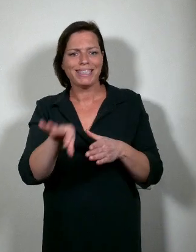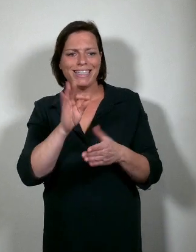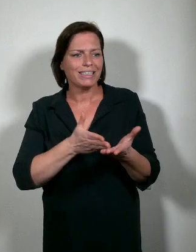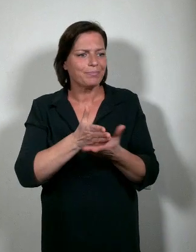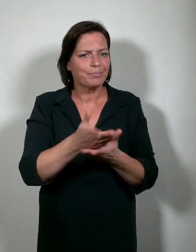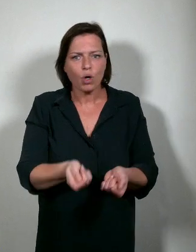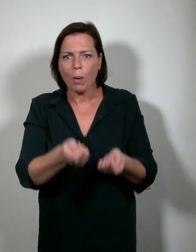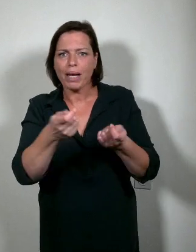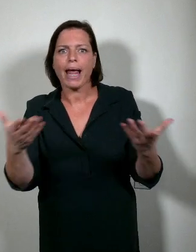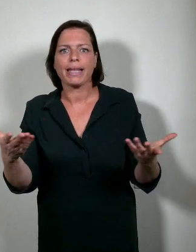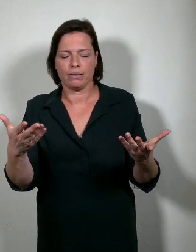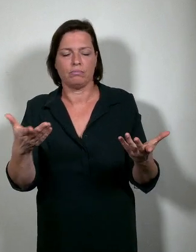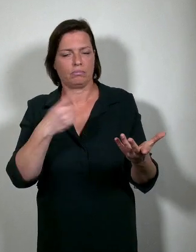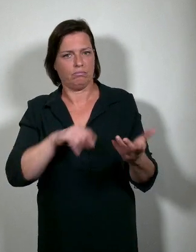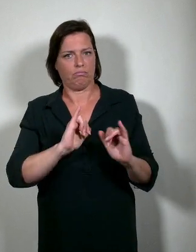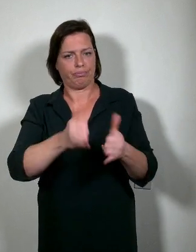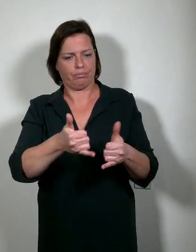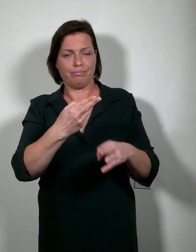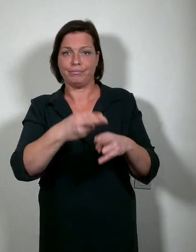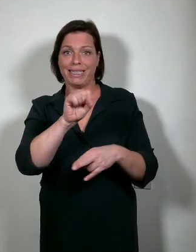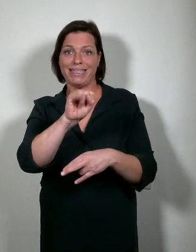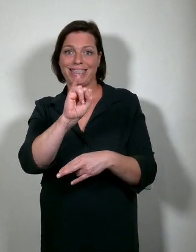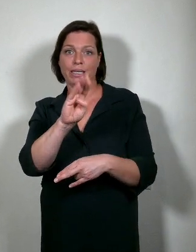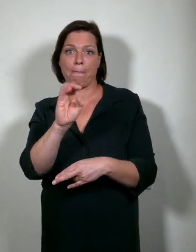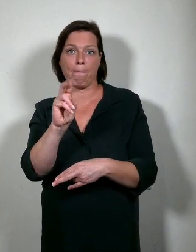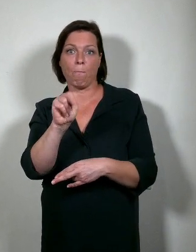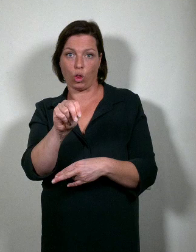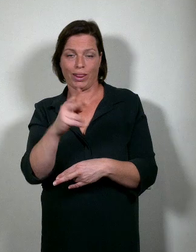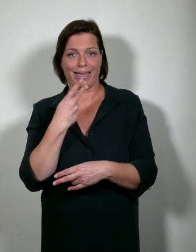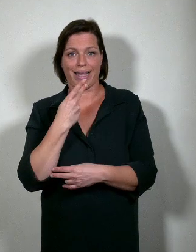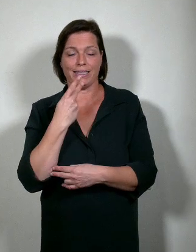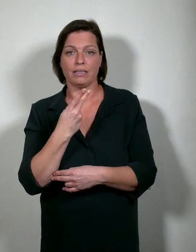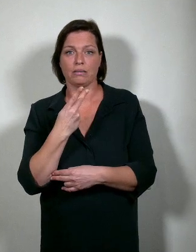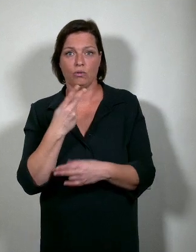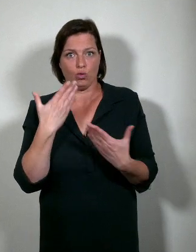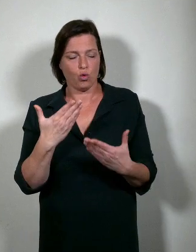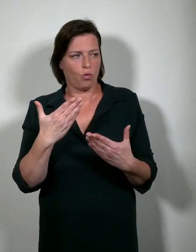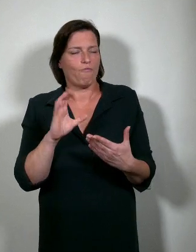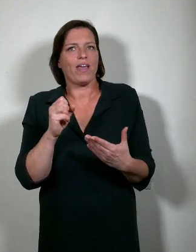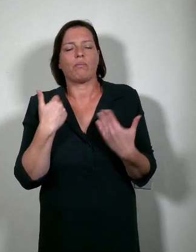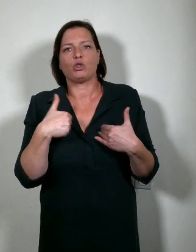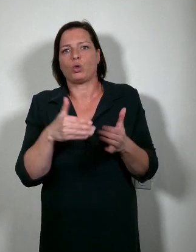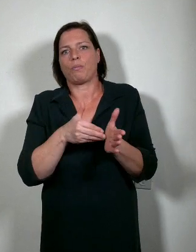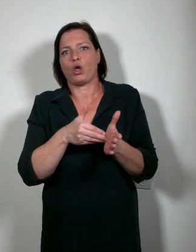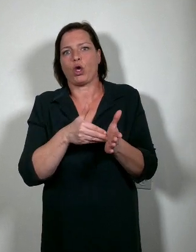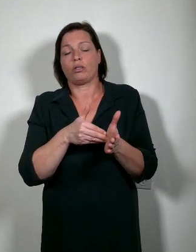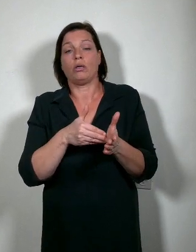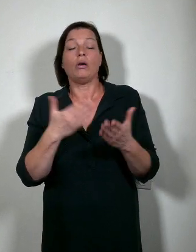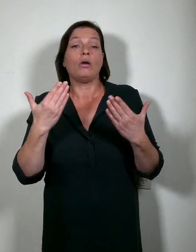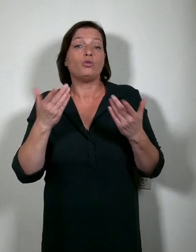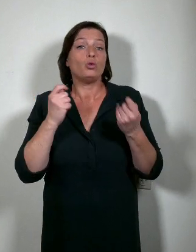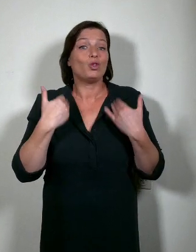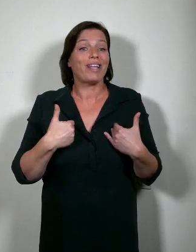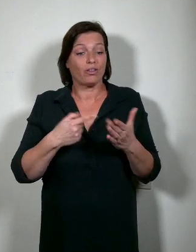Simon-test. En die Simon-test die wordt inmiddels zeer breed gebruikt. En is een onmisbare hulp geworden voor startende